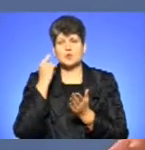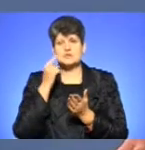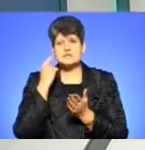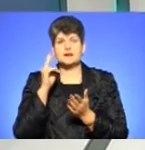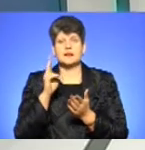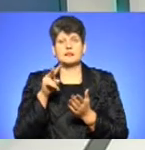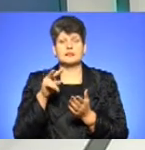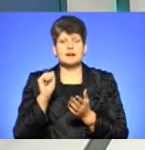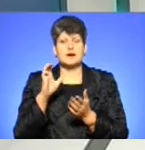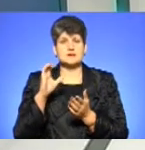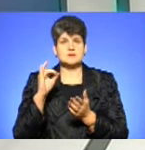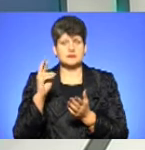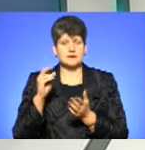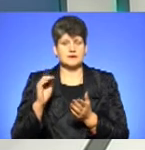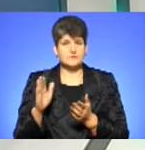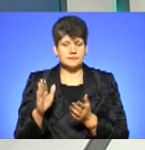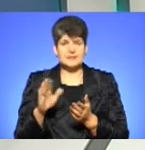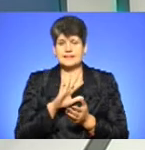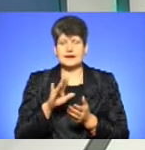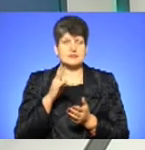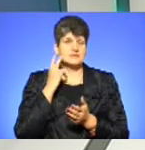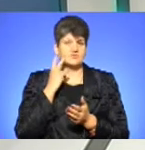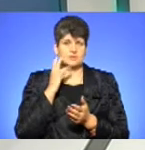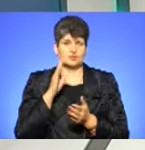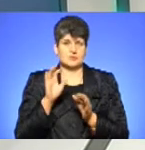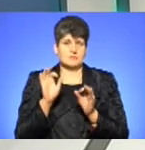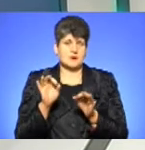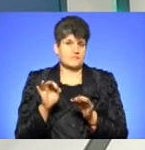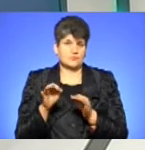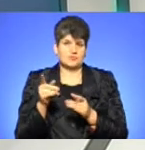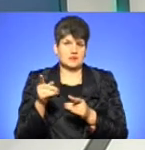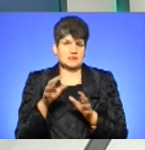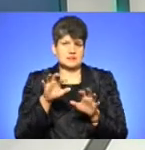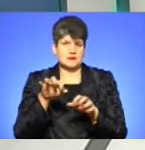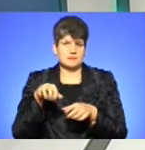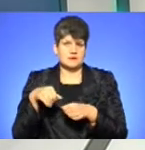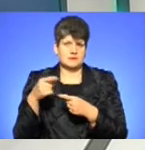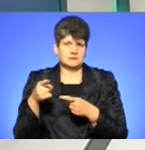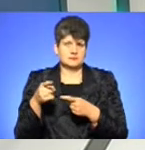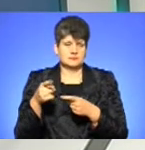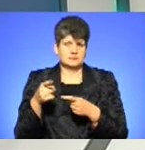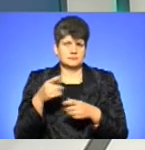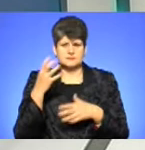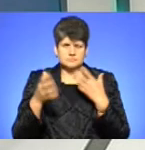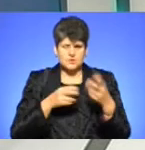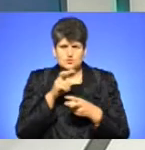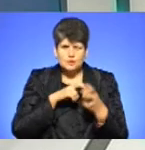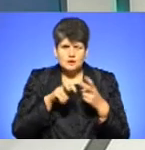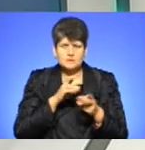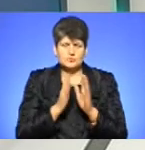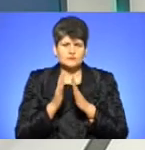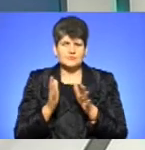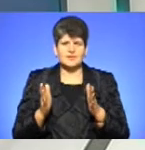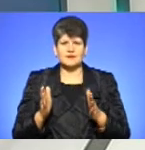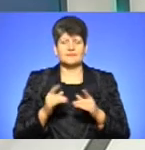класиків. І не завжди буде логічно їх звідти витягувати, переривати всі бібліотеки, тобто,